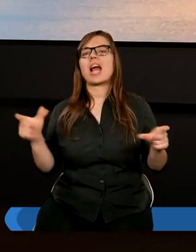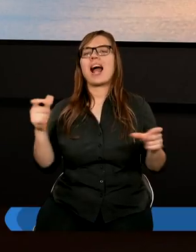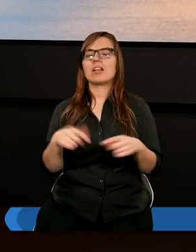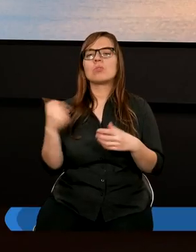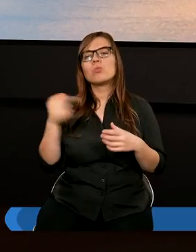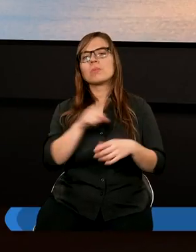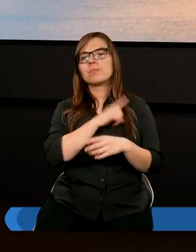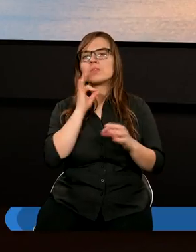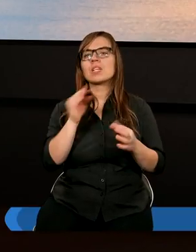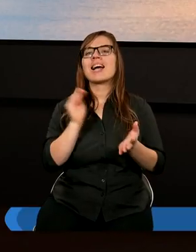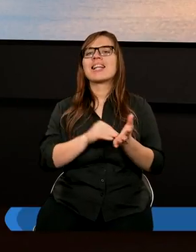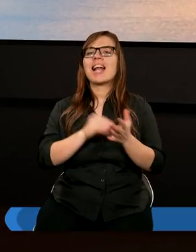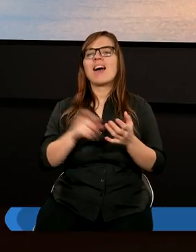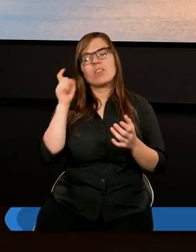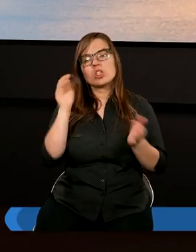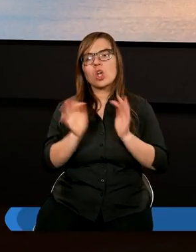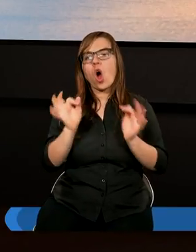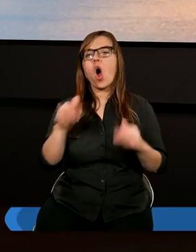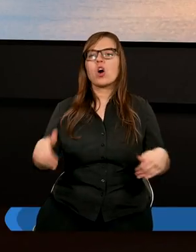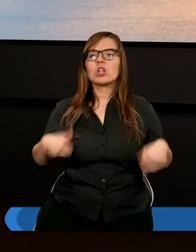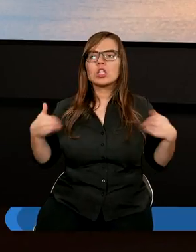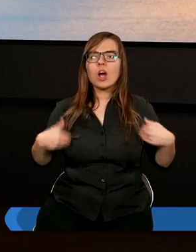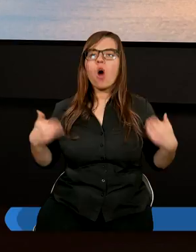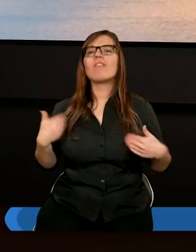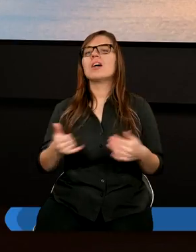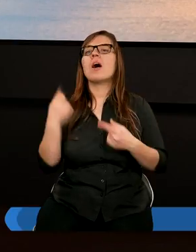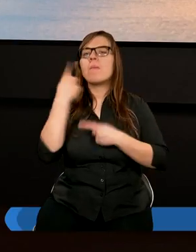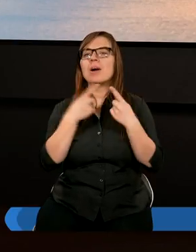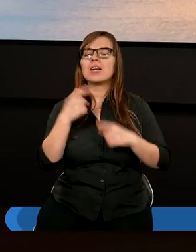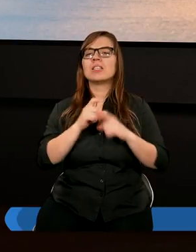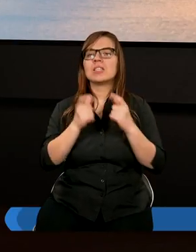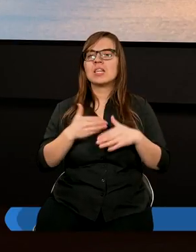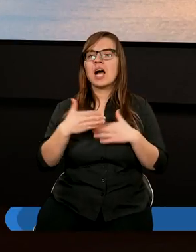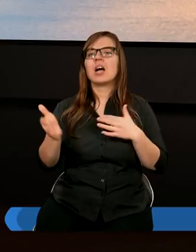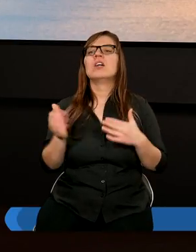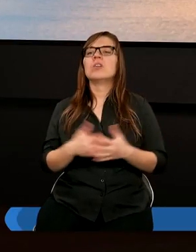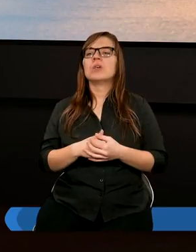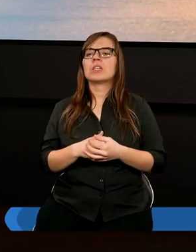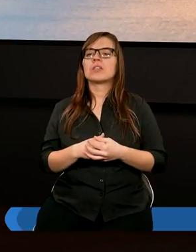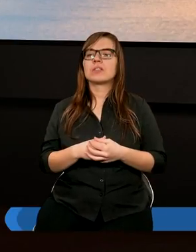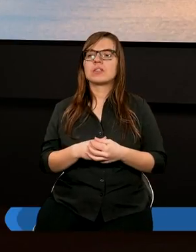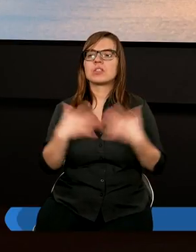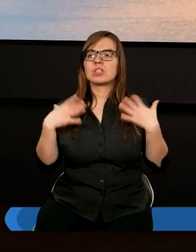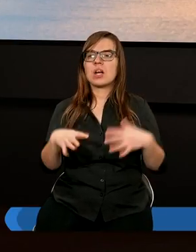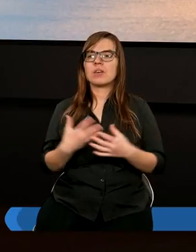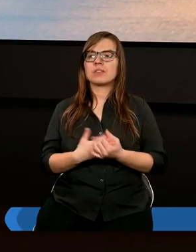No i nawyk troski o zdrowie, umysłu, ciała, duszy.